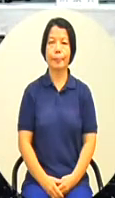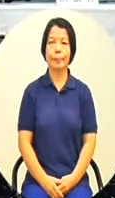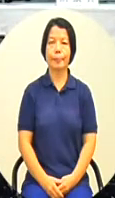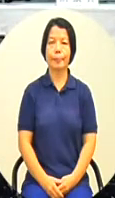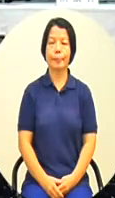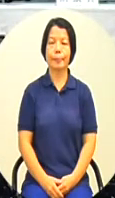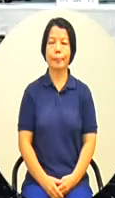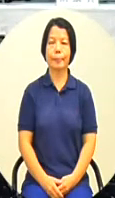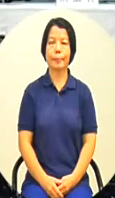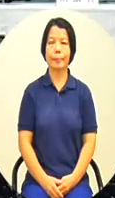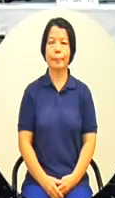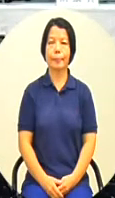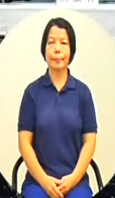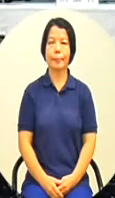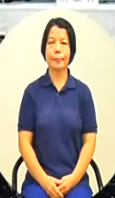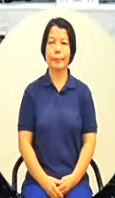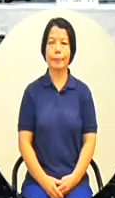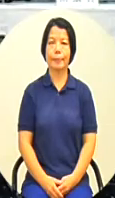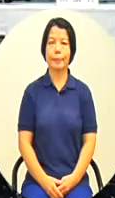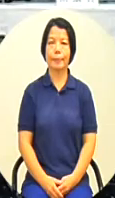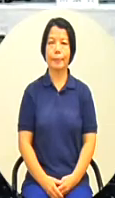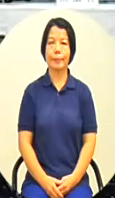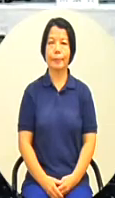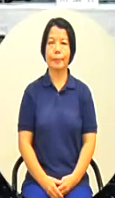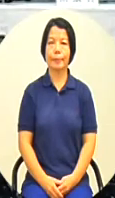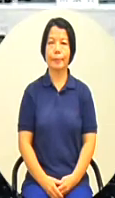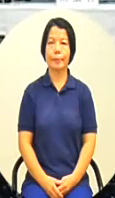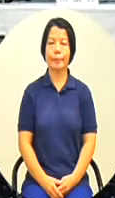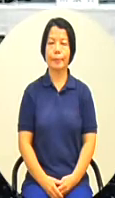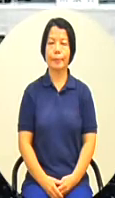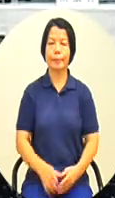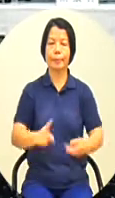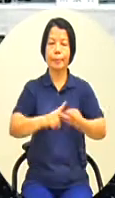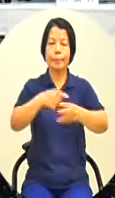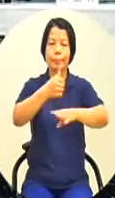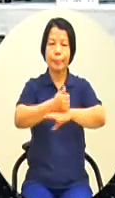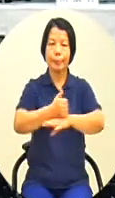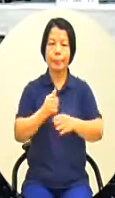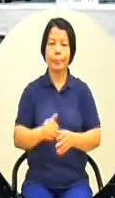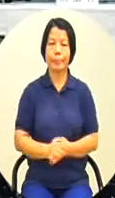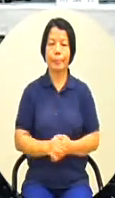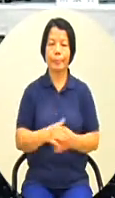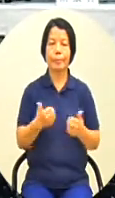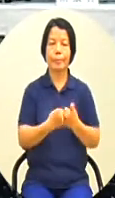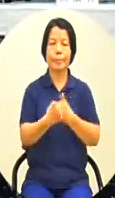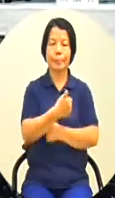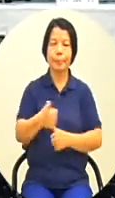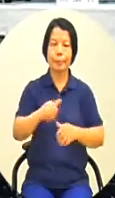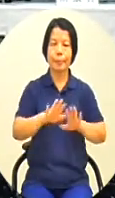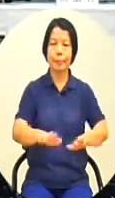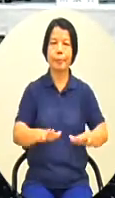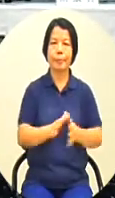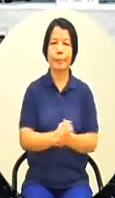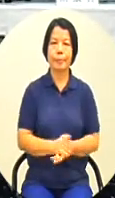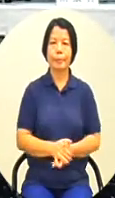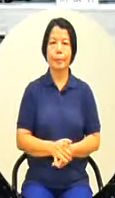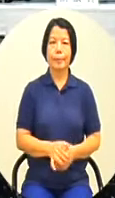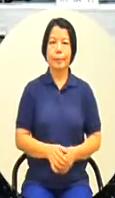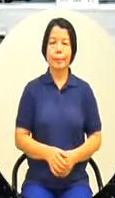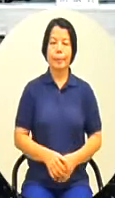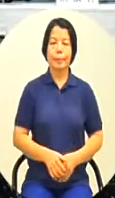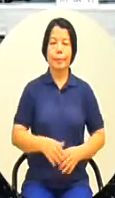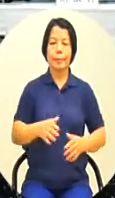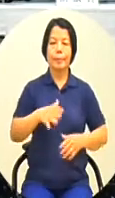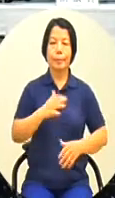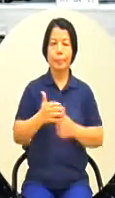社會局高機長主席議員現場所有的首